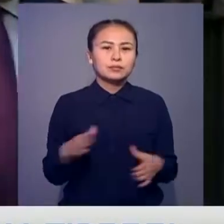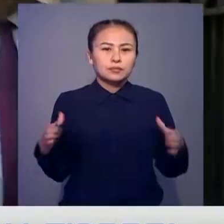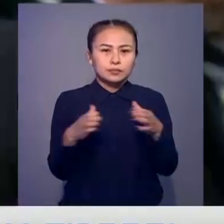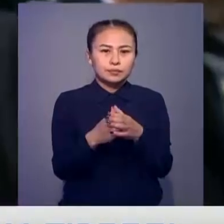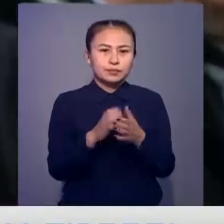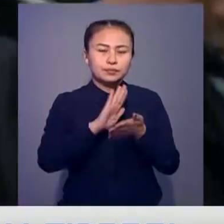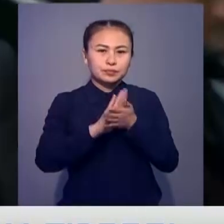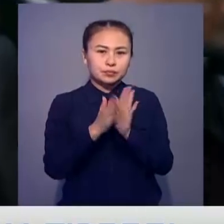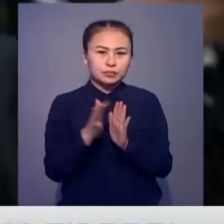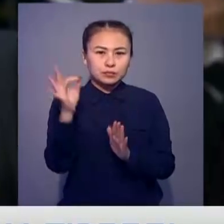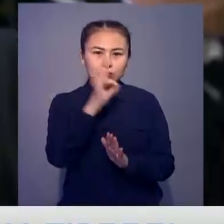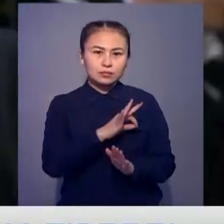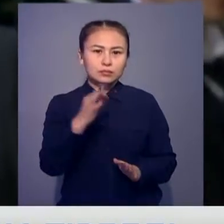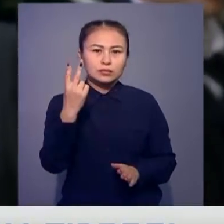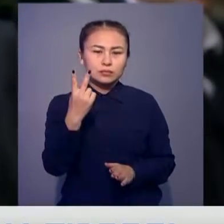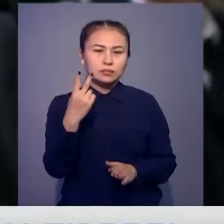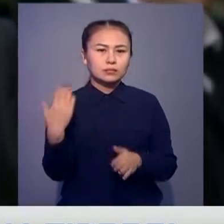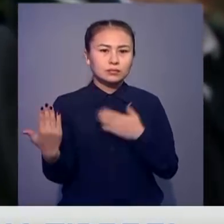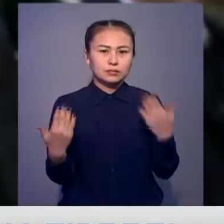ода құрамынан шығу шарты тұралы,